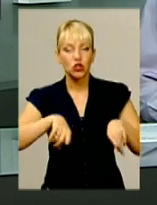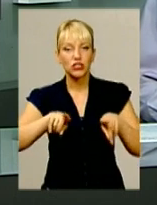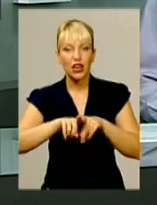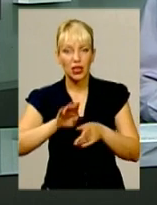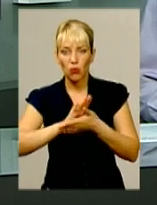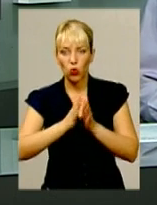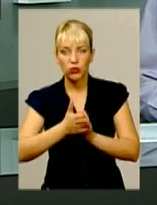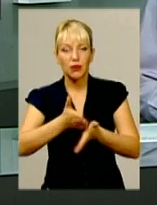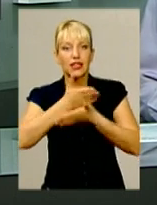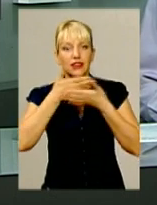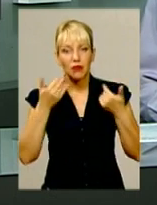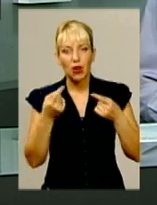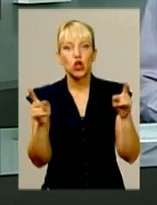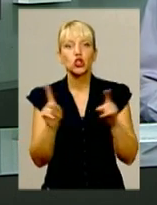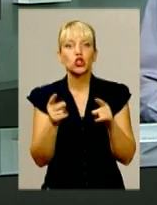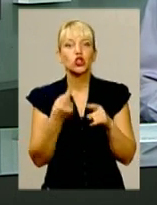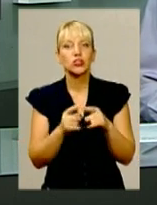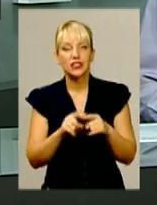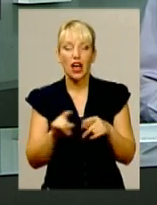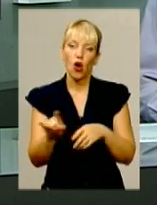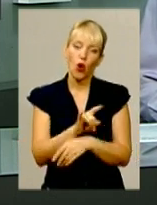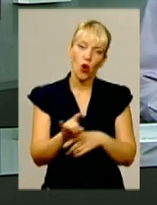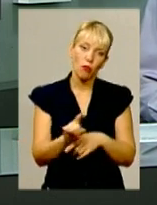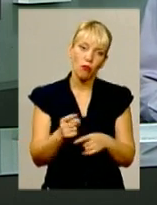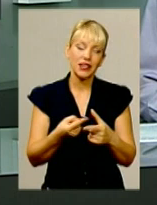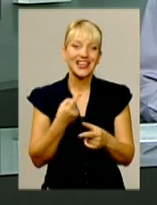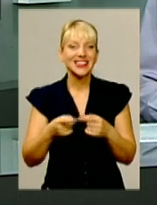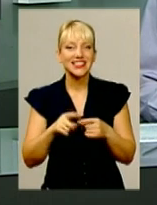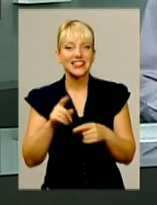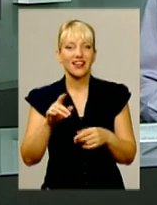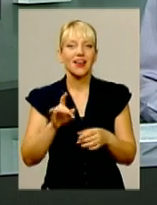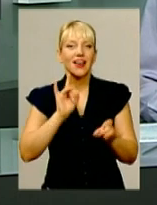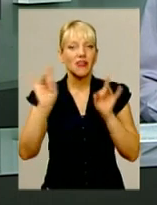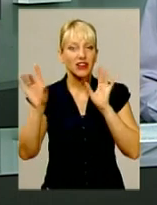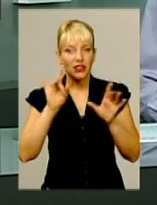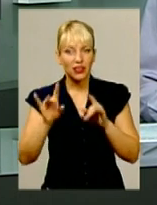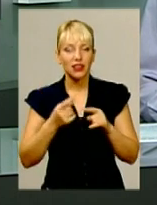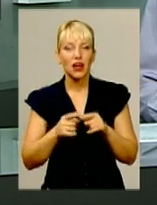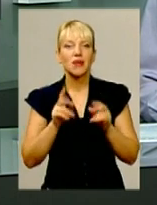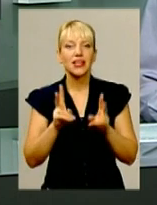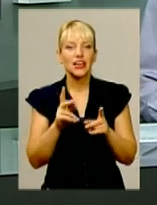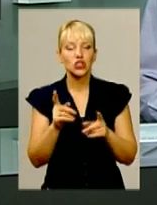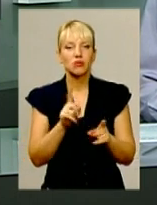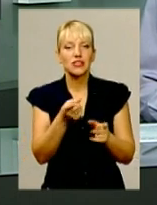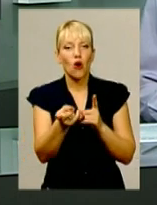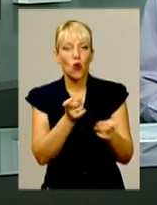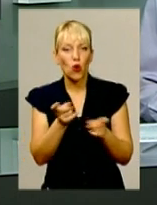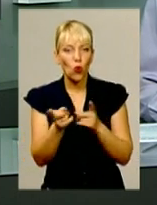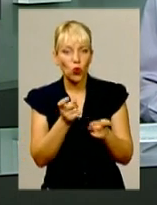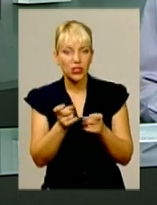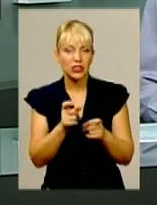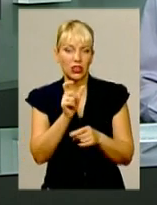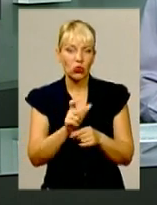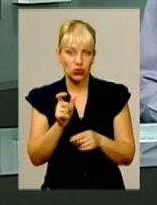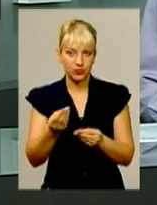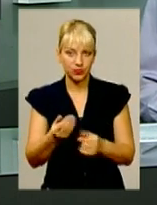маркетингова хитрість чи обман? І як законно залучити державні гроші до оновлення і утеплення житлового будинку, дізнавалась